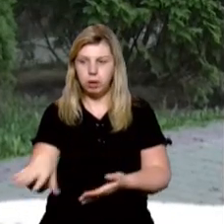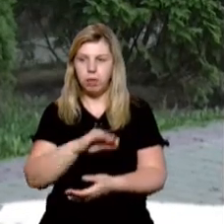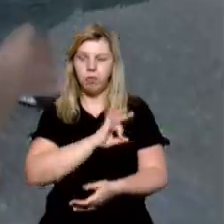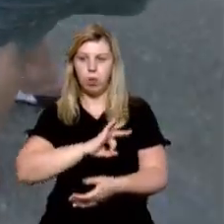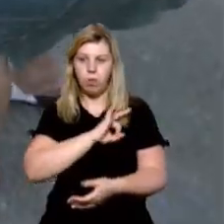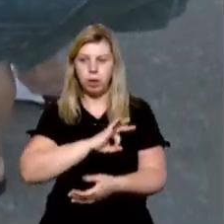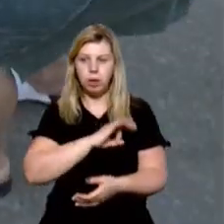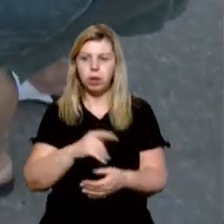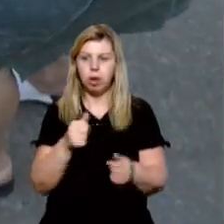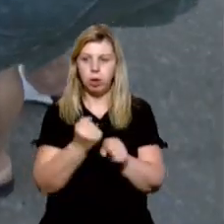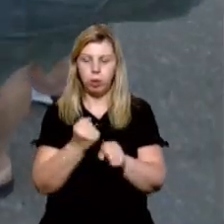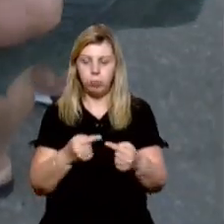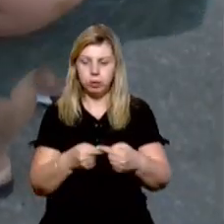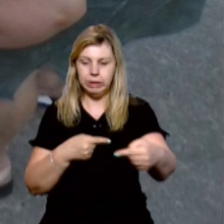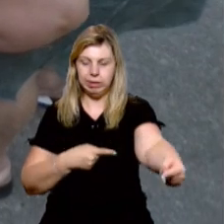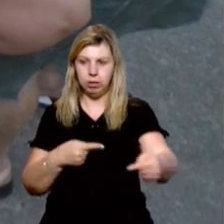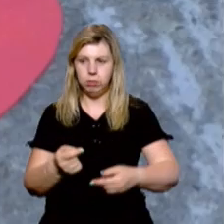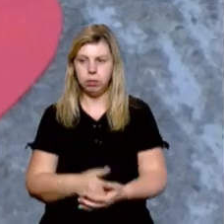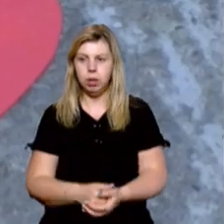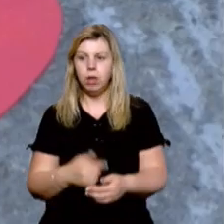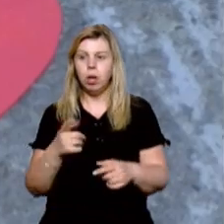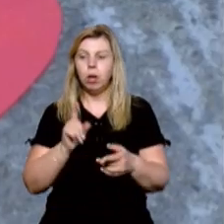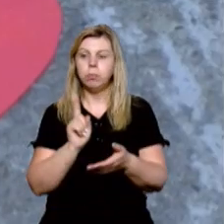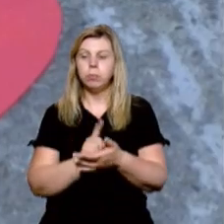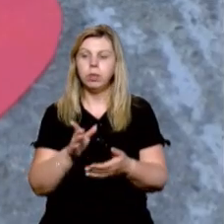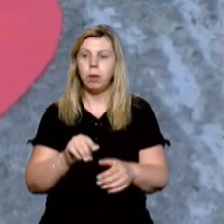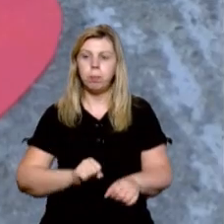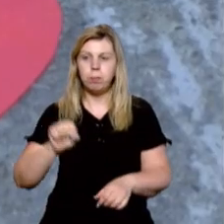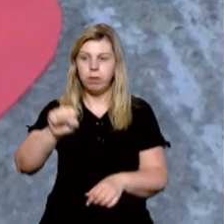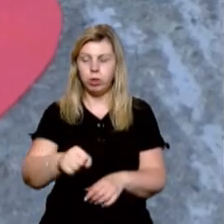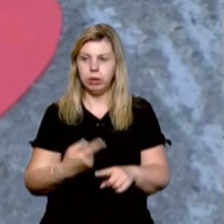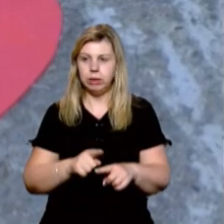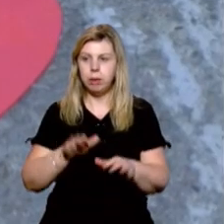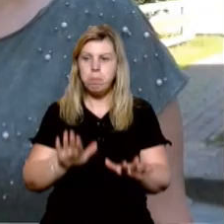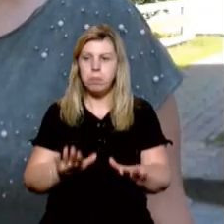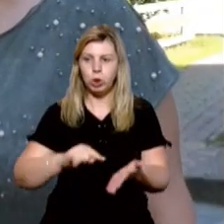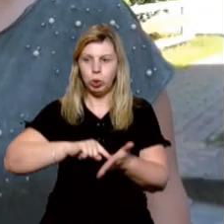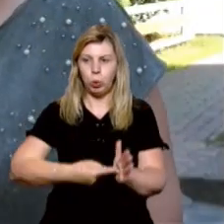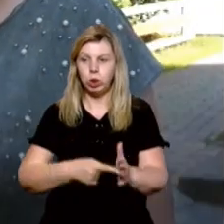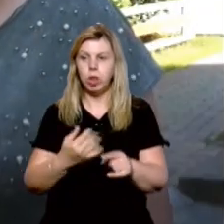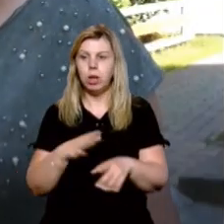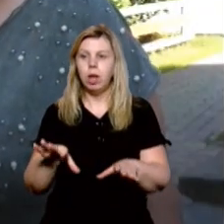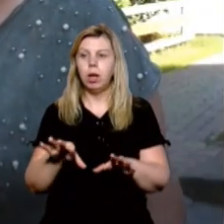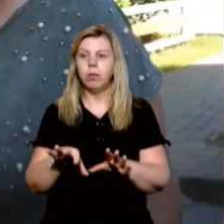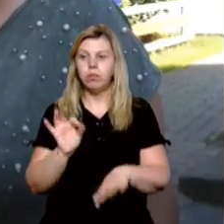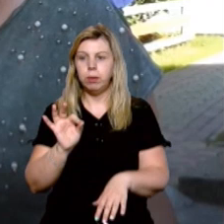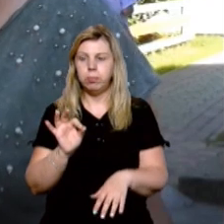Вихователька робить розмітку для дотримання дистанції. Батьки будуть приводити ось до цих поміток. Ми вибрали